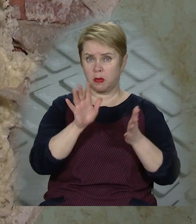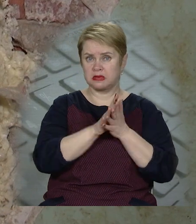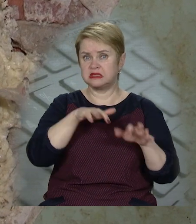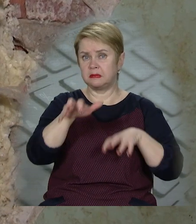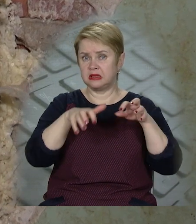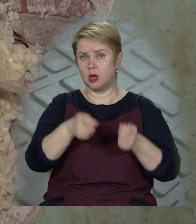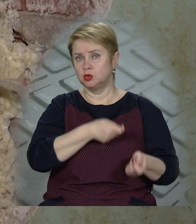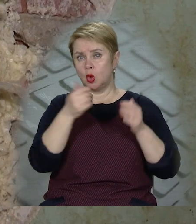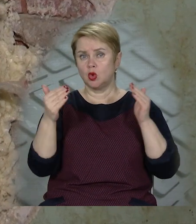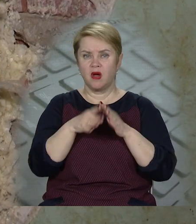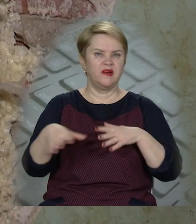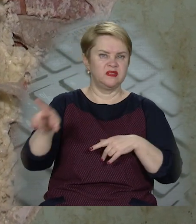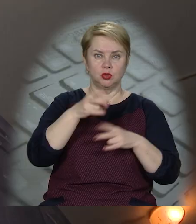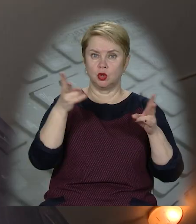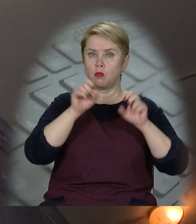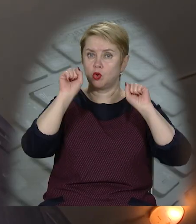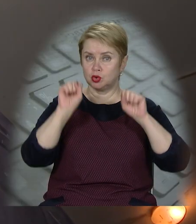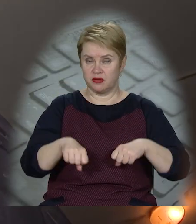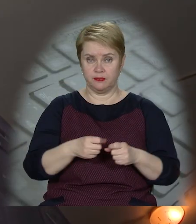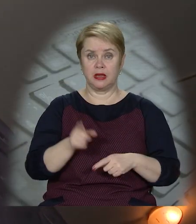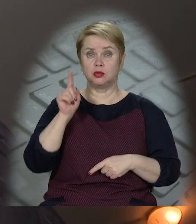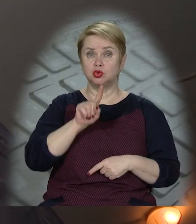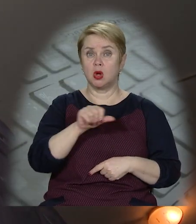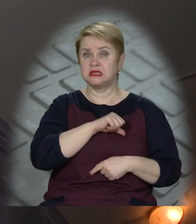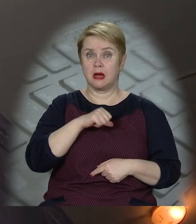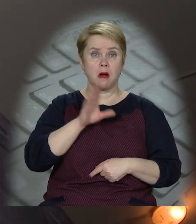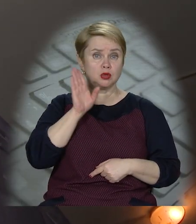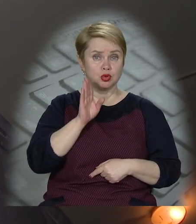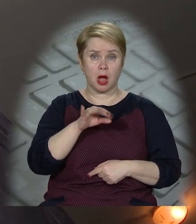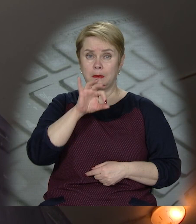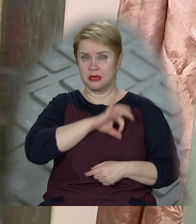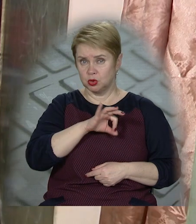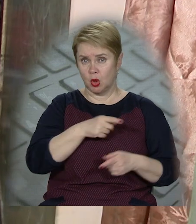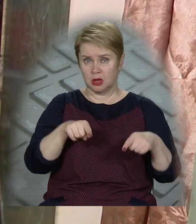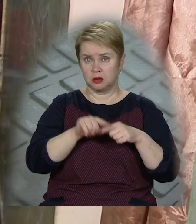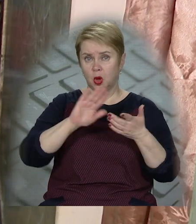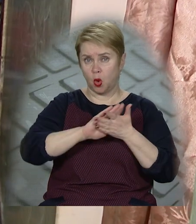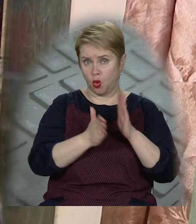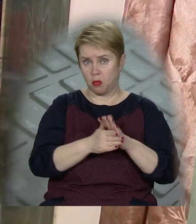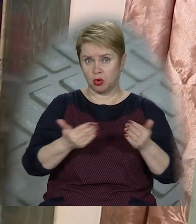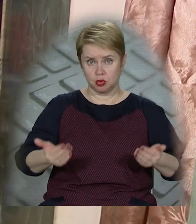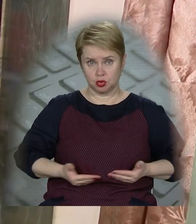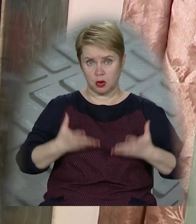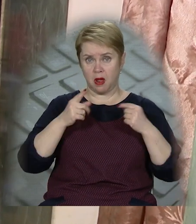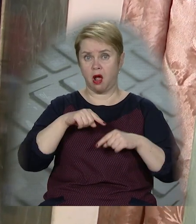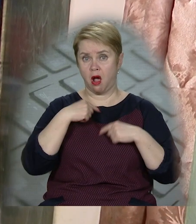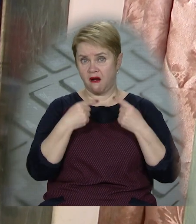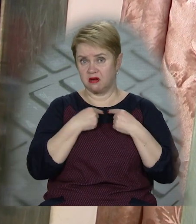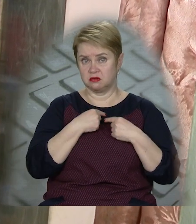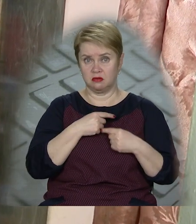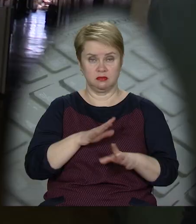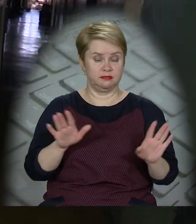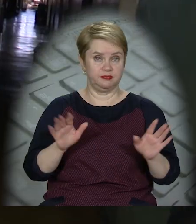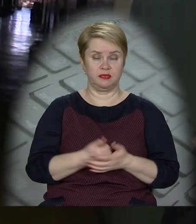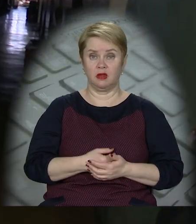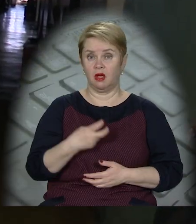смітниках і зносить до хати все, що тільки можливо. Та якщо сама жінка пристосувалась до таких умов, жителі, м'яко кажучи, не